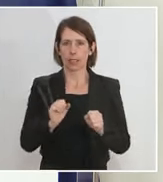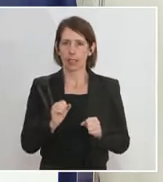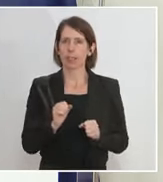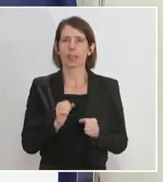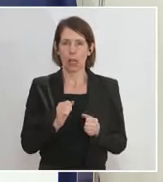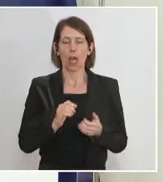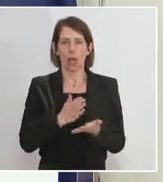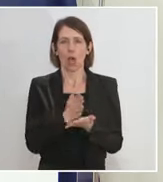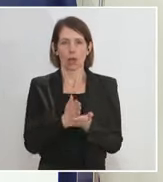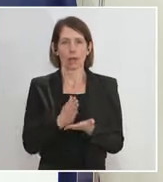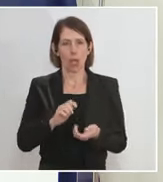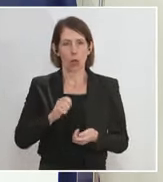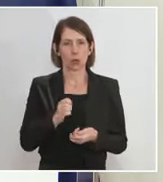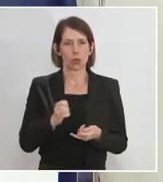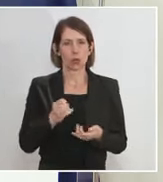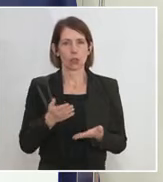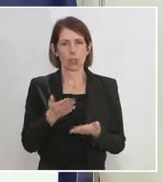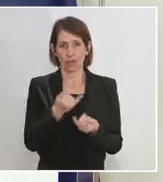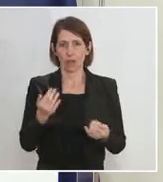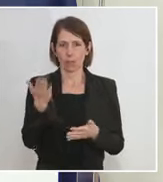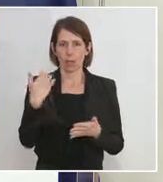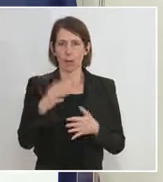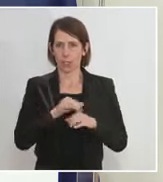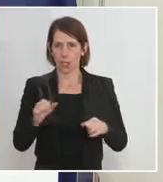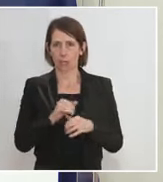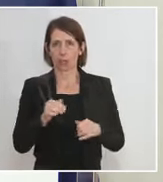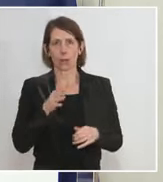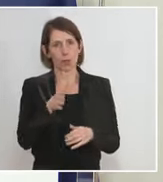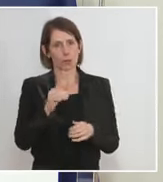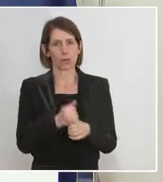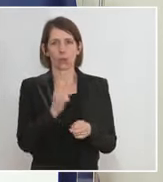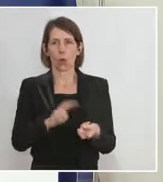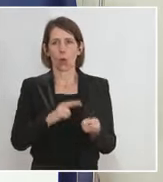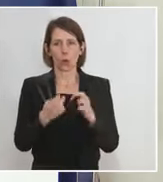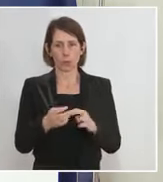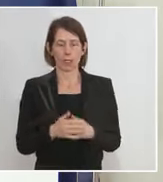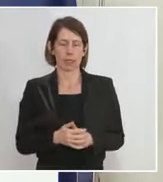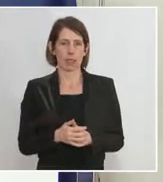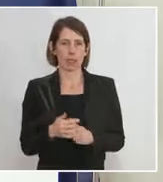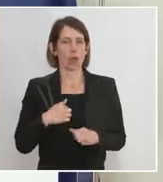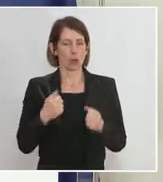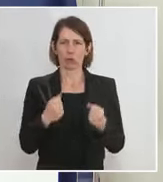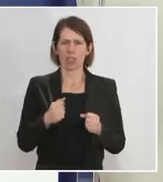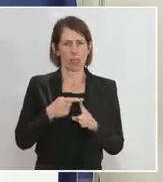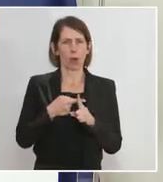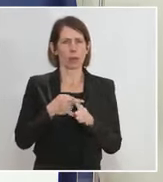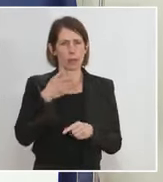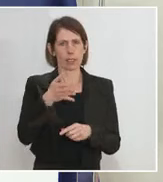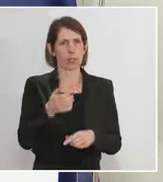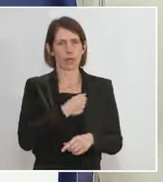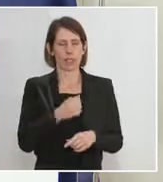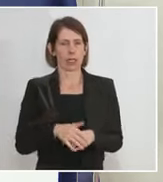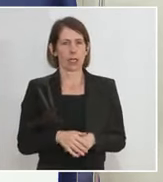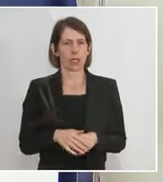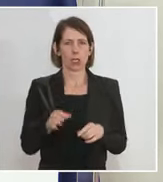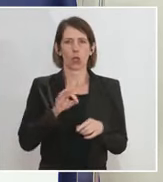Aufteilungsschlüssel so stattfindet, wie wir das auch als Staats- und Regierungschefs besprochen haben. Und ich bin sehr optimistisch, dass das gelingt. Für viele andere Länder